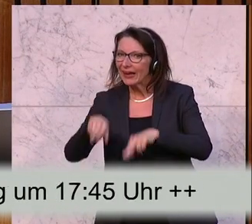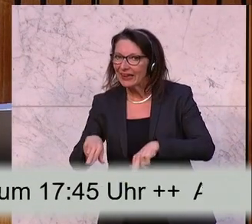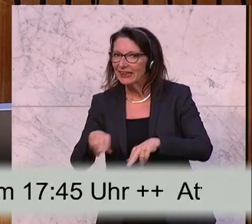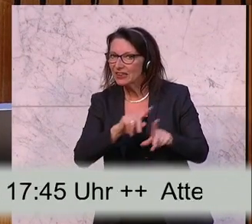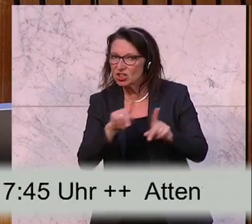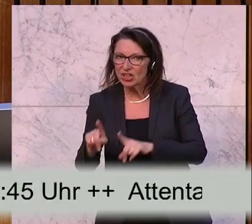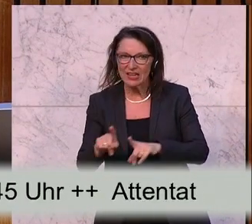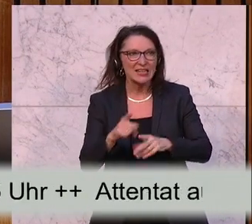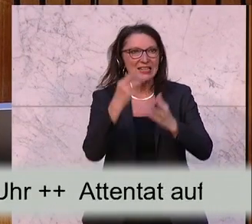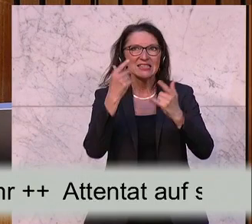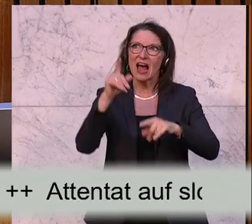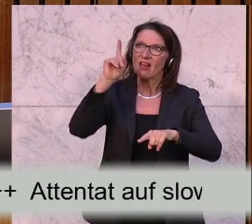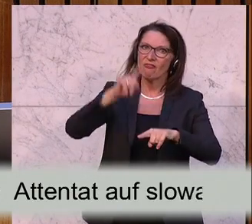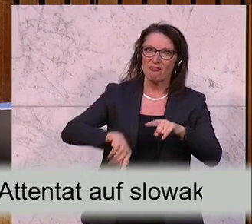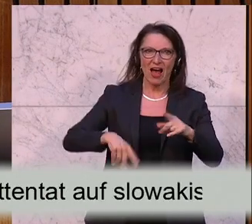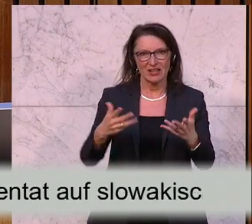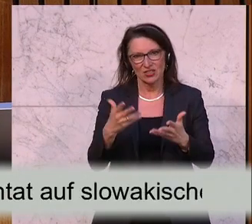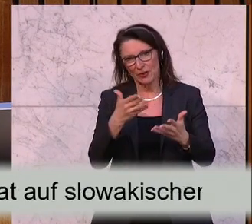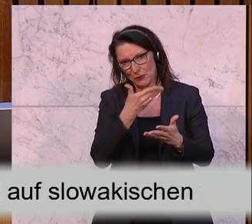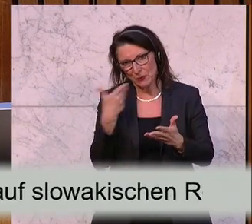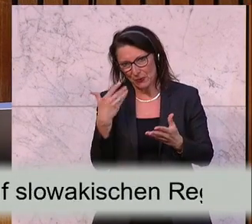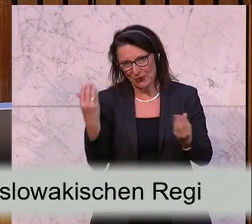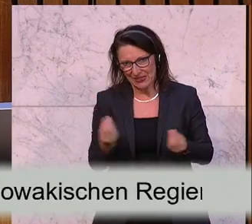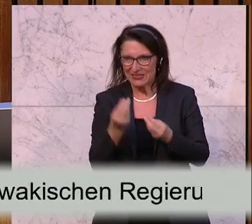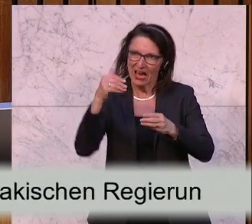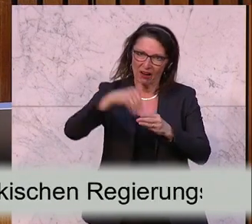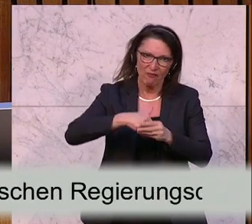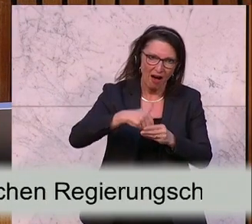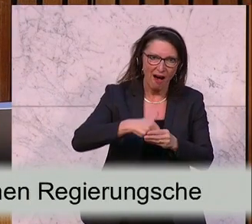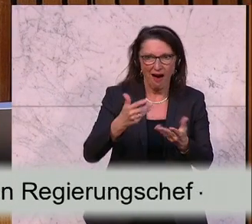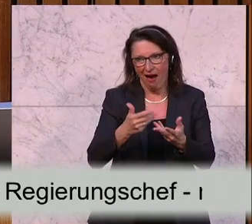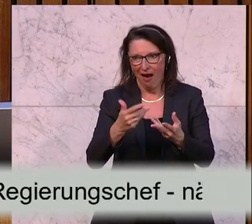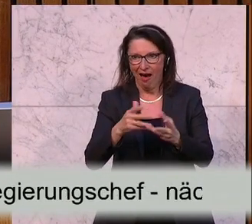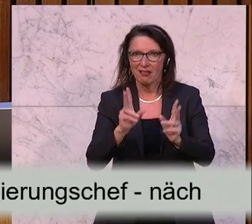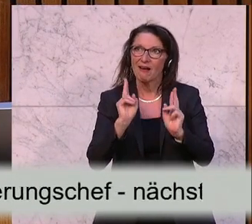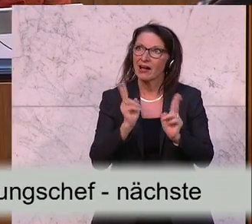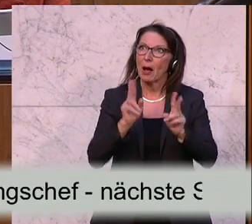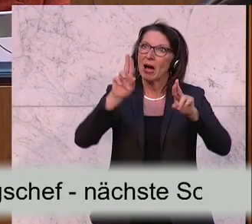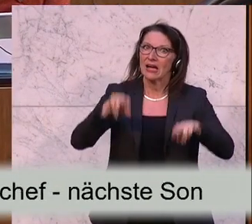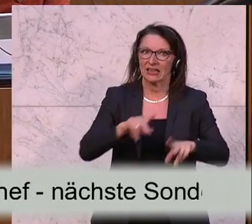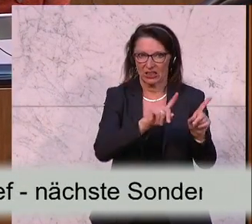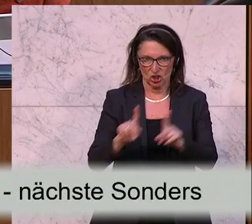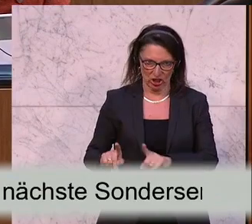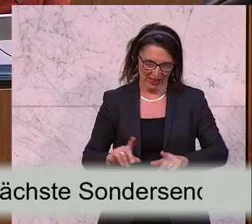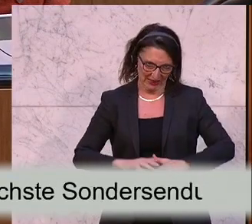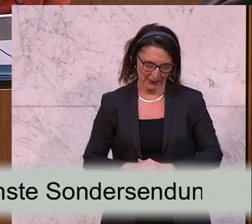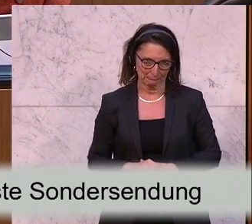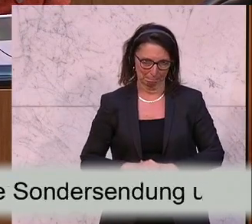falsche Zahl ist sozusagen kein Sachverhalt, der auch einer tatsächlichen Berichtigung ermöglicht und nachsichtlich ist.